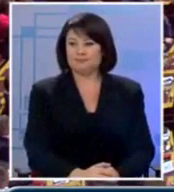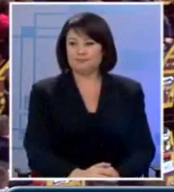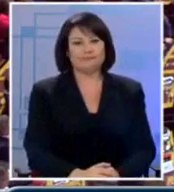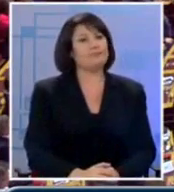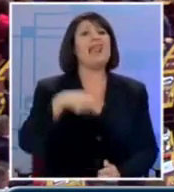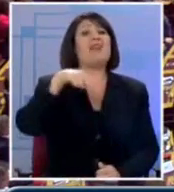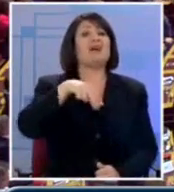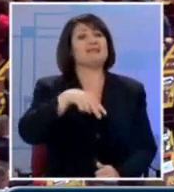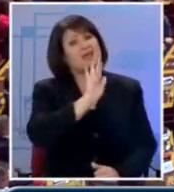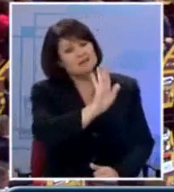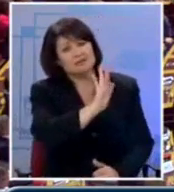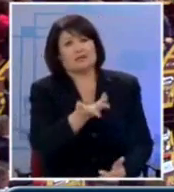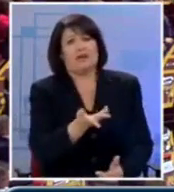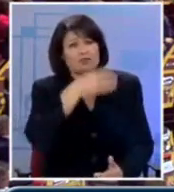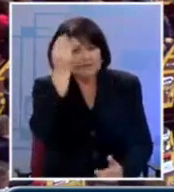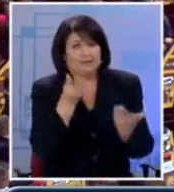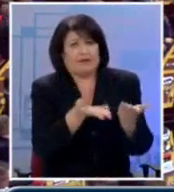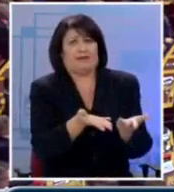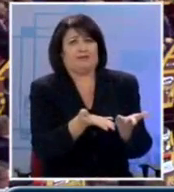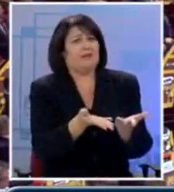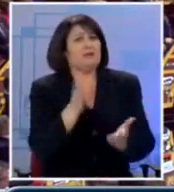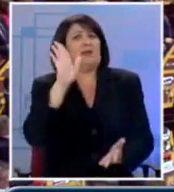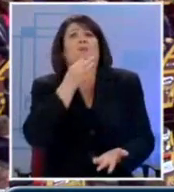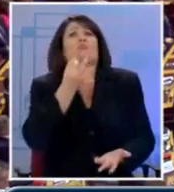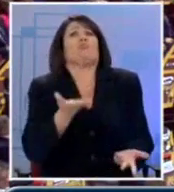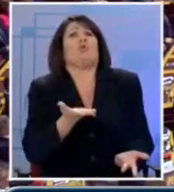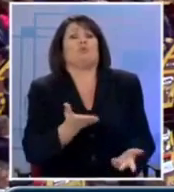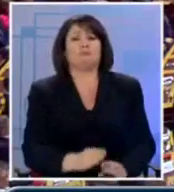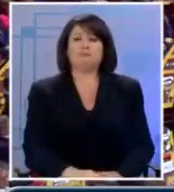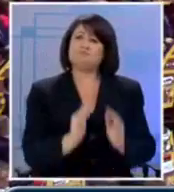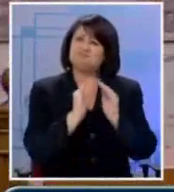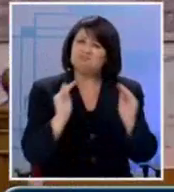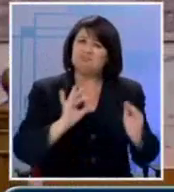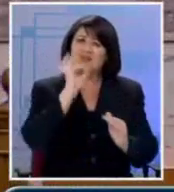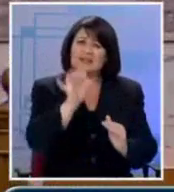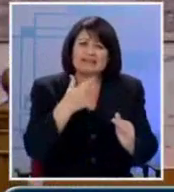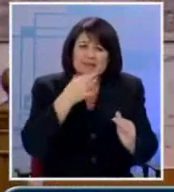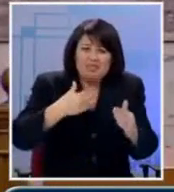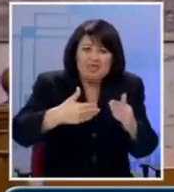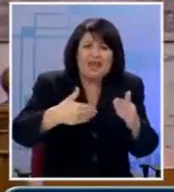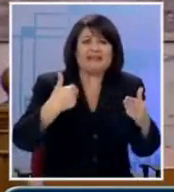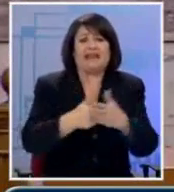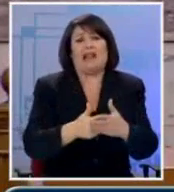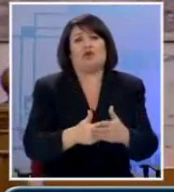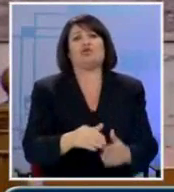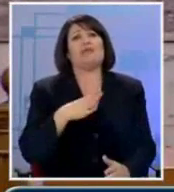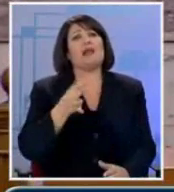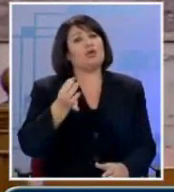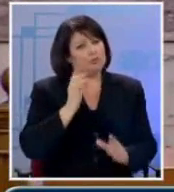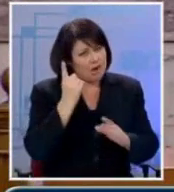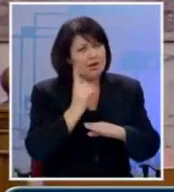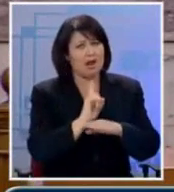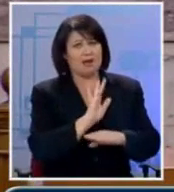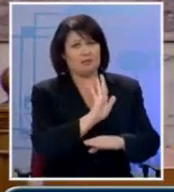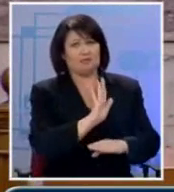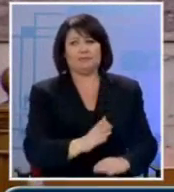έχουμε φτάσει με ηρεμία τώρα στο τέλος. Εγώ θέλω να σας πω ένα λεπτό και,